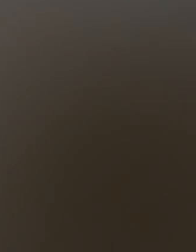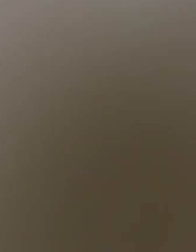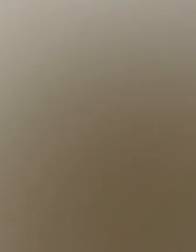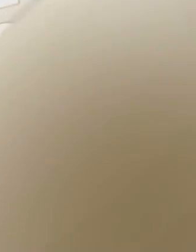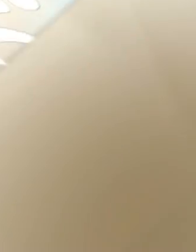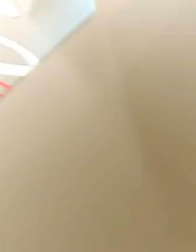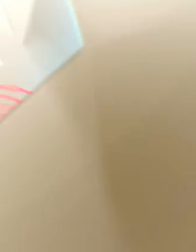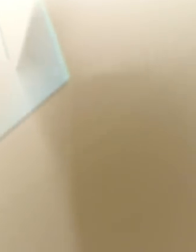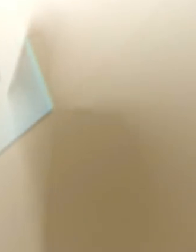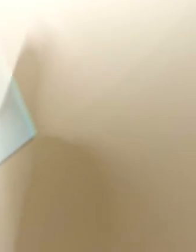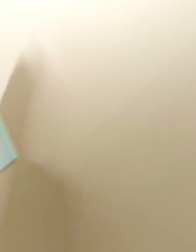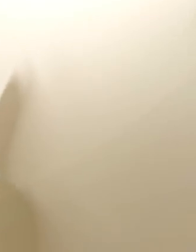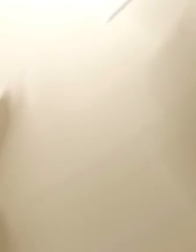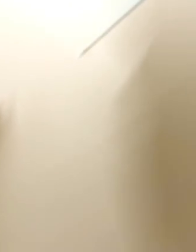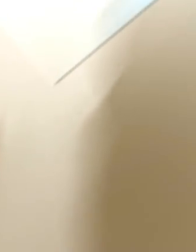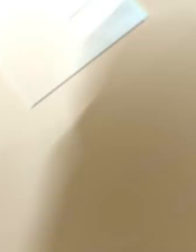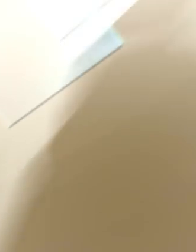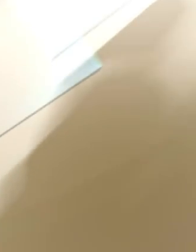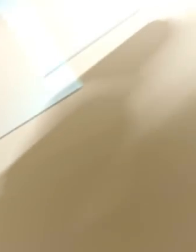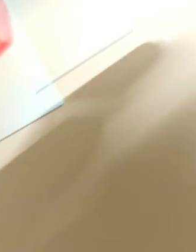Księgi Objawienia